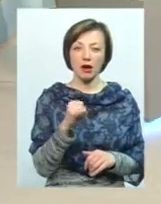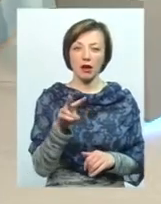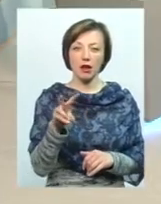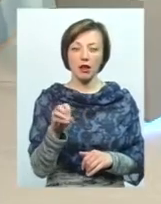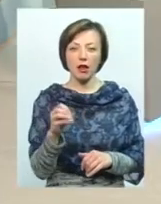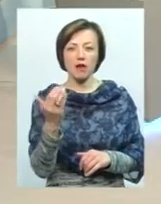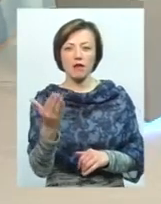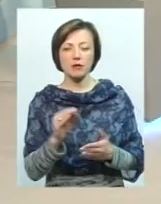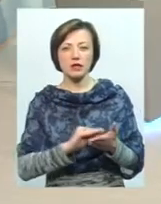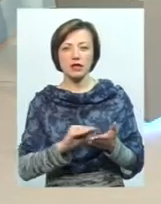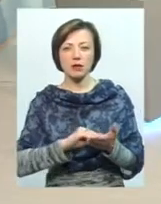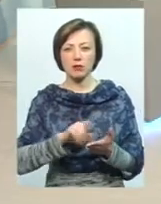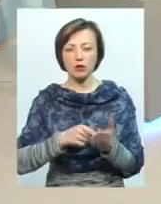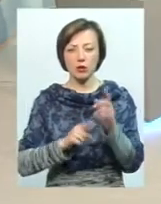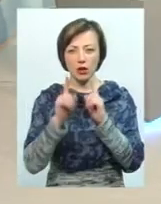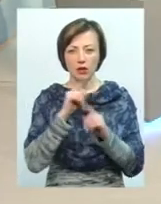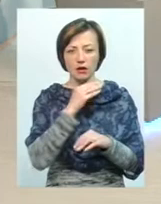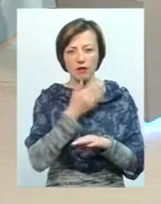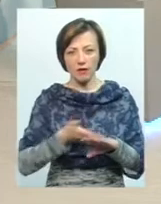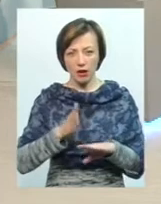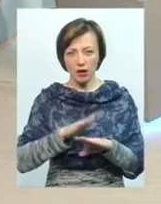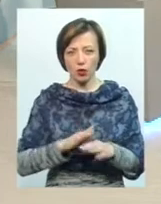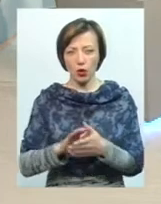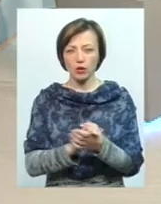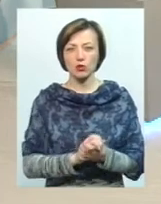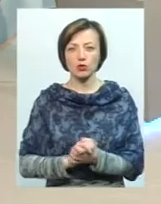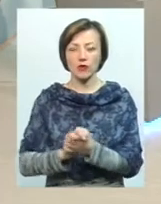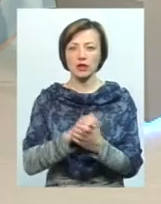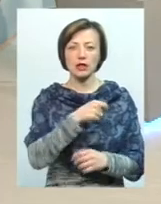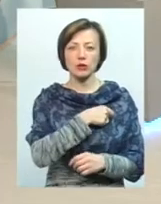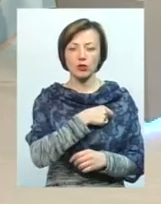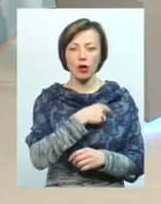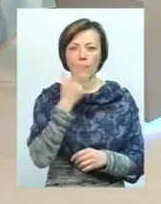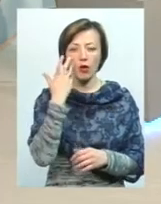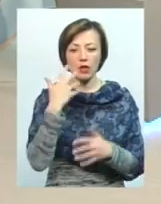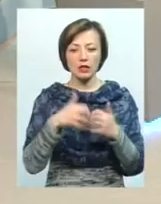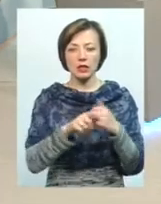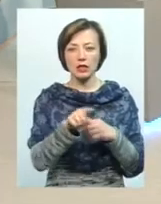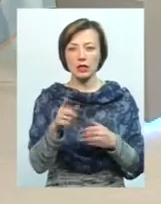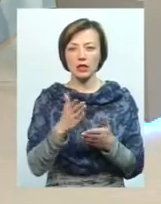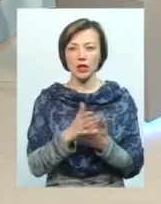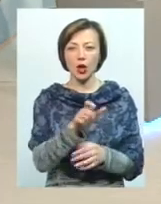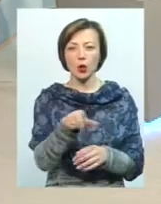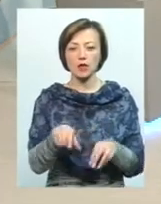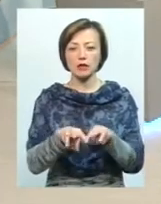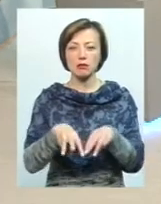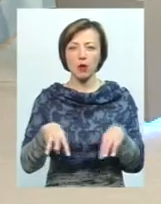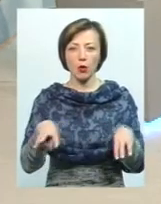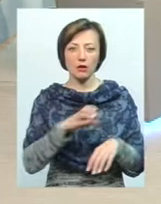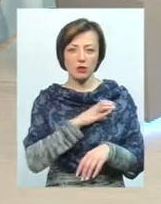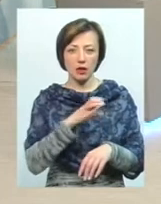секретаріумі міської ради, чи важко консолідувати депутатський корпус, коли серед них є люди з мільйонними статками,